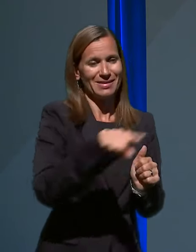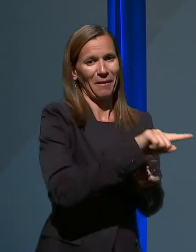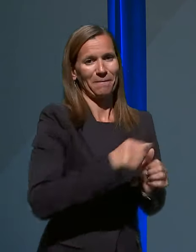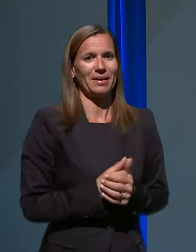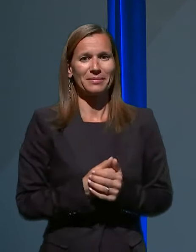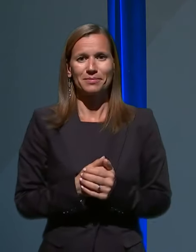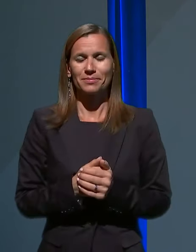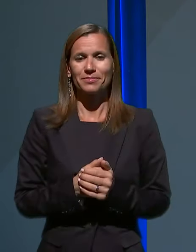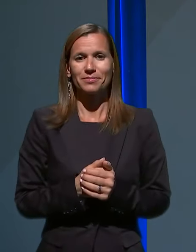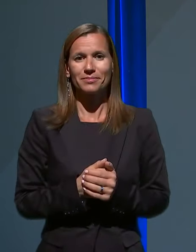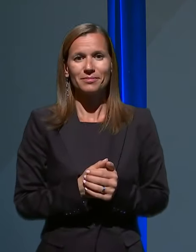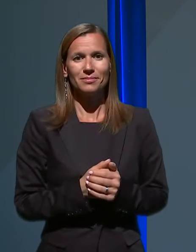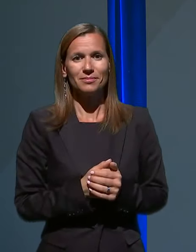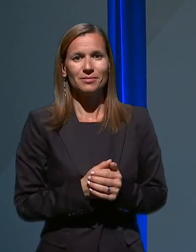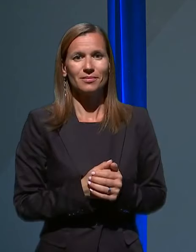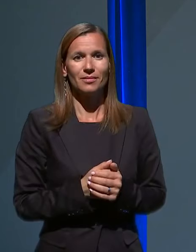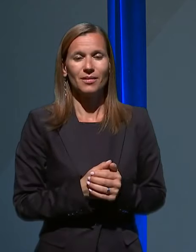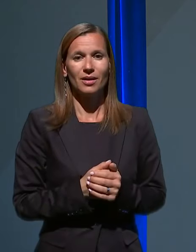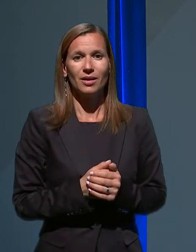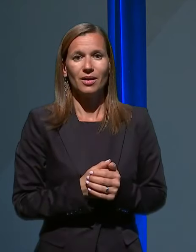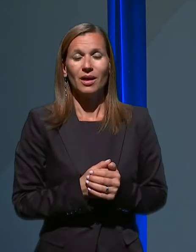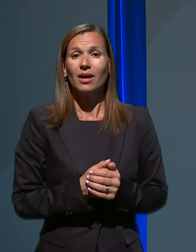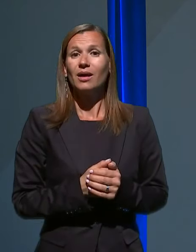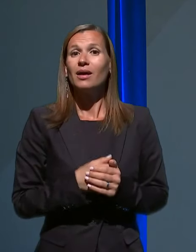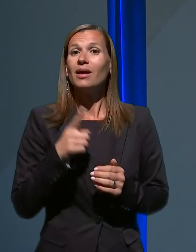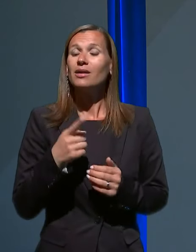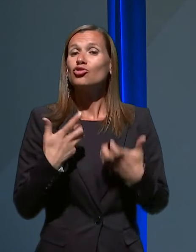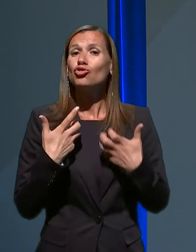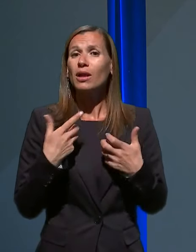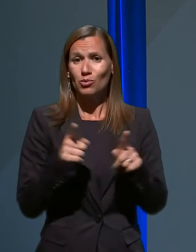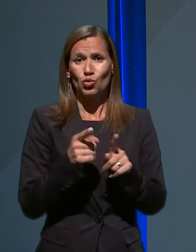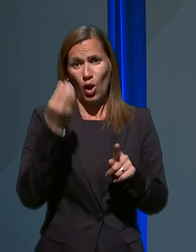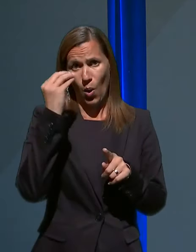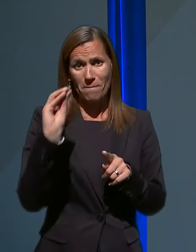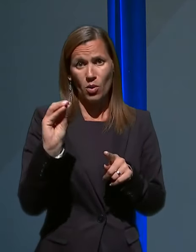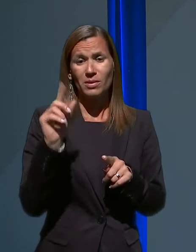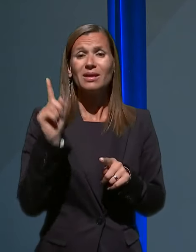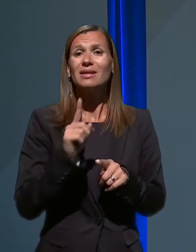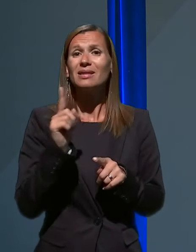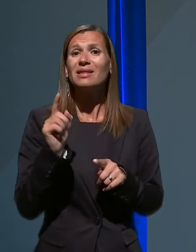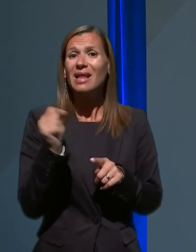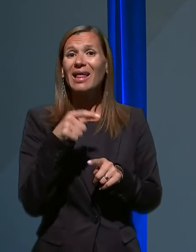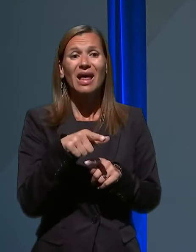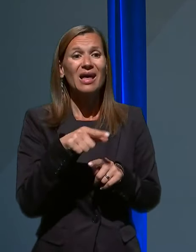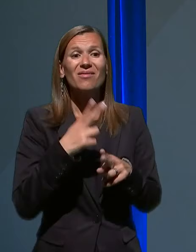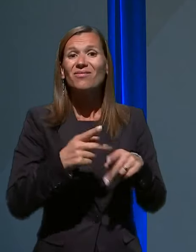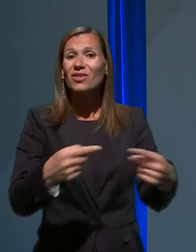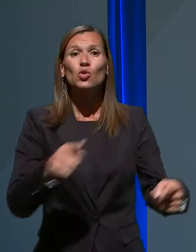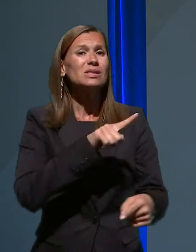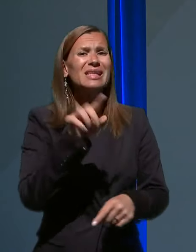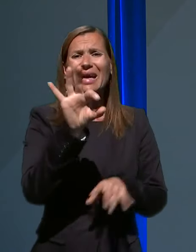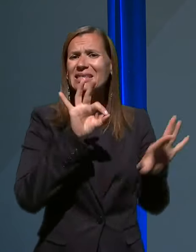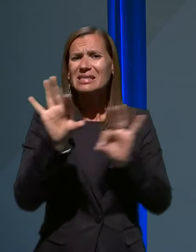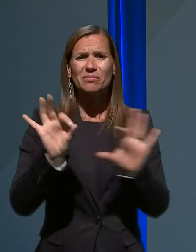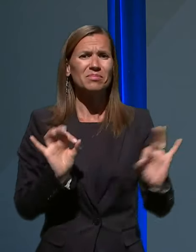Ob tem bi seveda vas tudi spomenila, da ta virus ne izbira države,